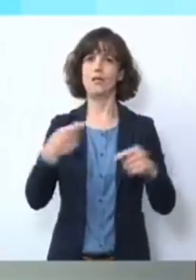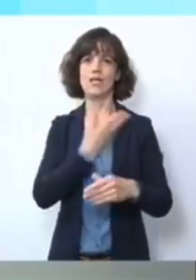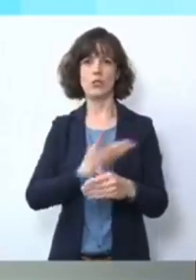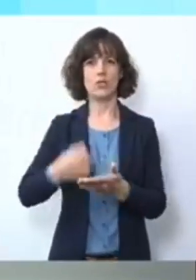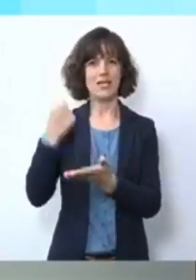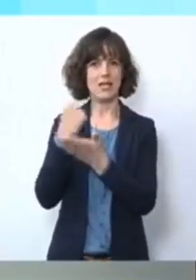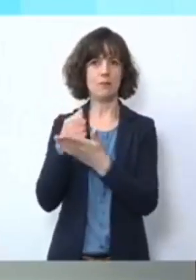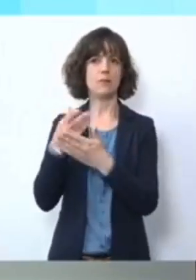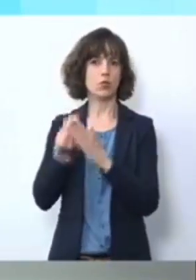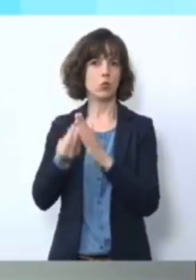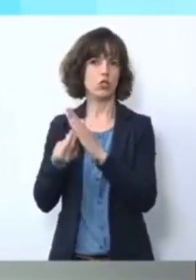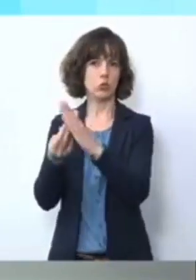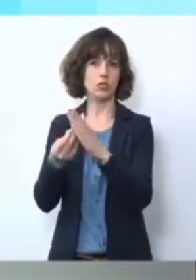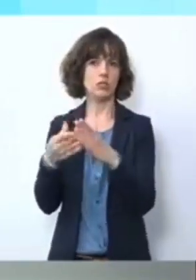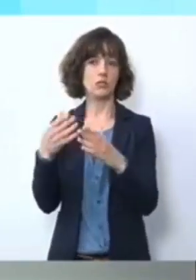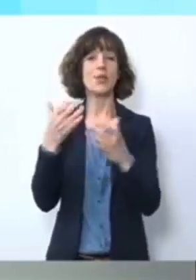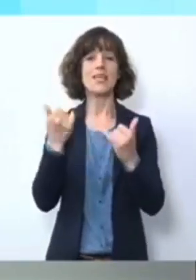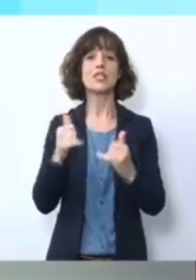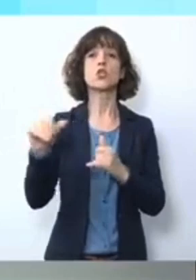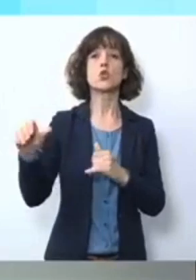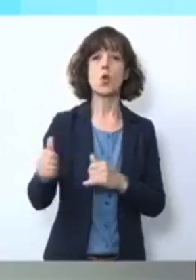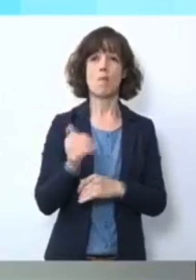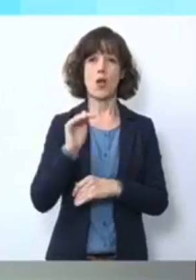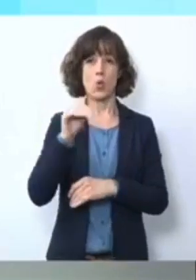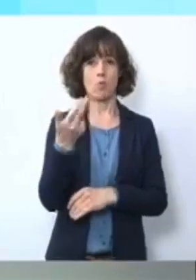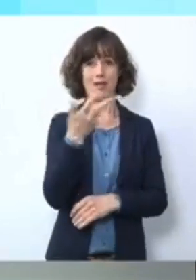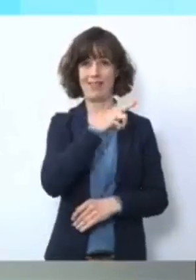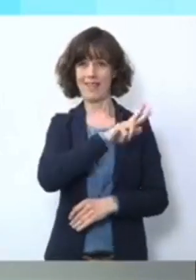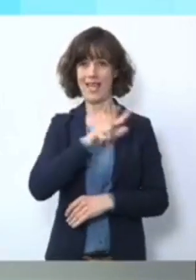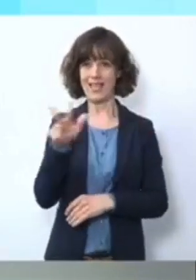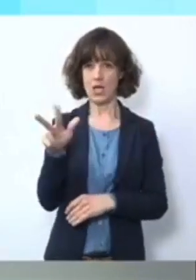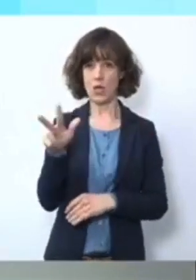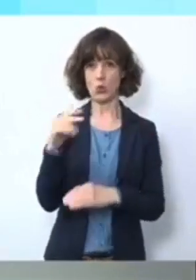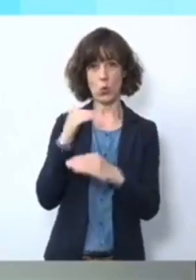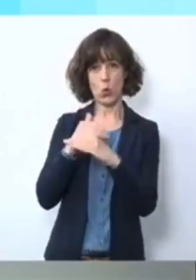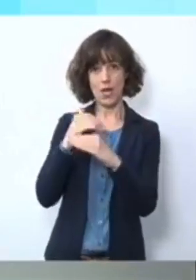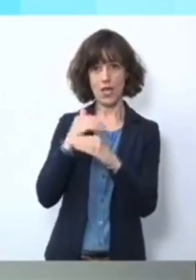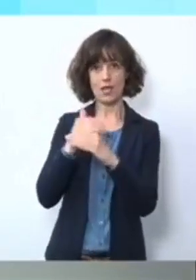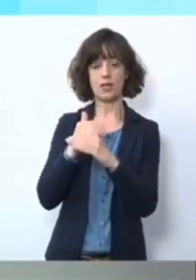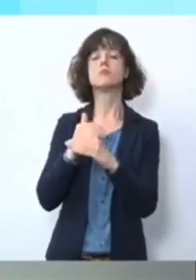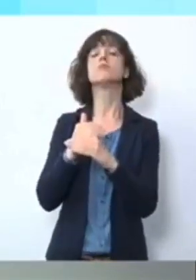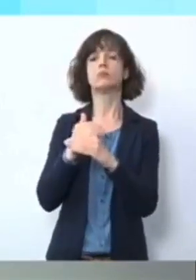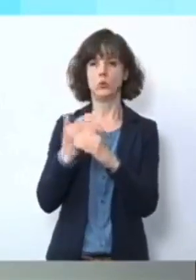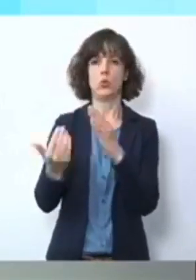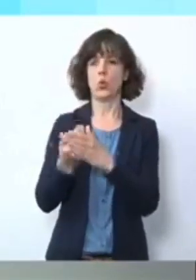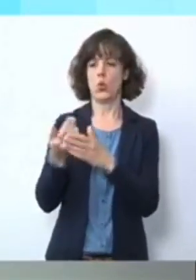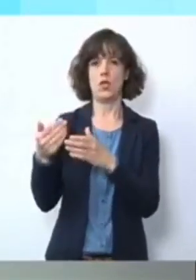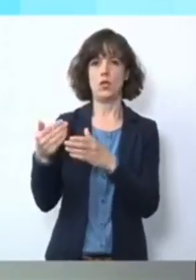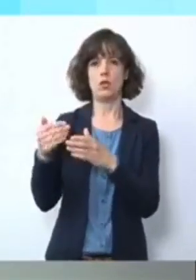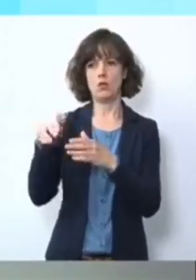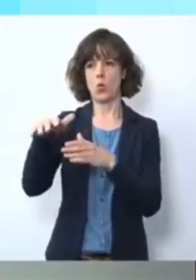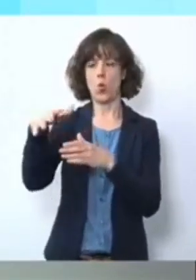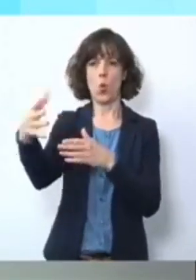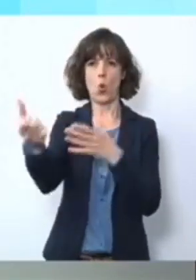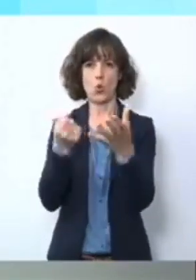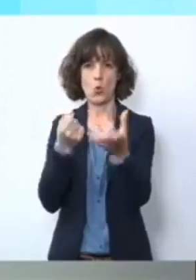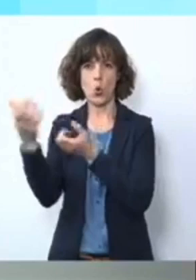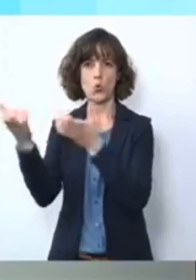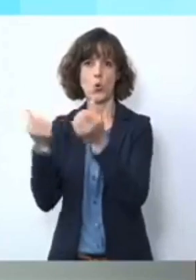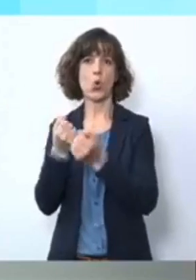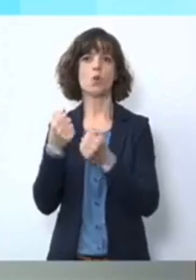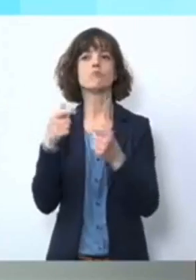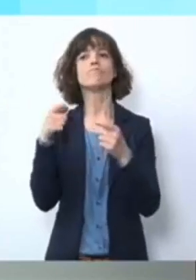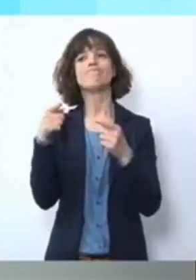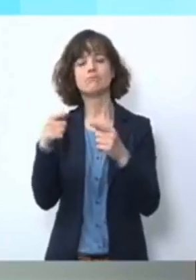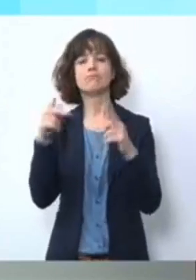Und das sind jetzt noch mal über 3.000, die hier auch mit eingesetzt werden in sogenannten Kontakt